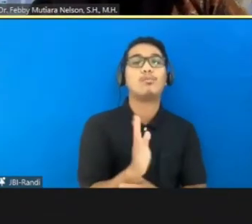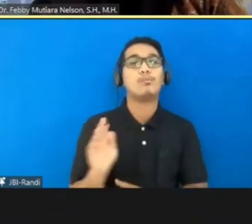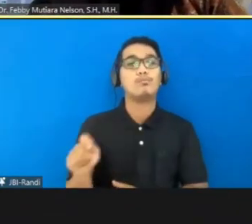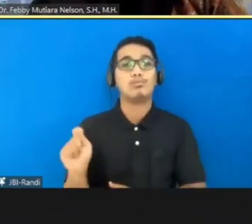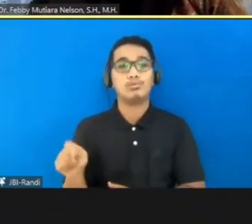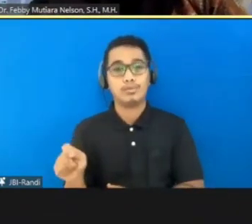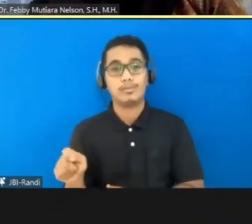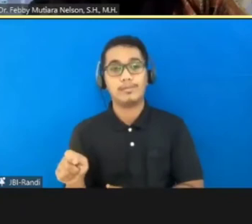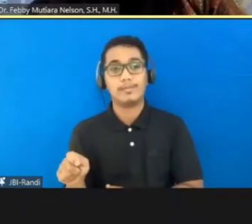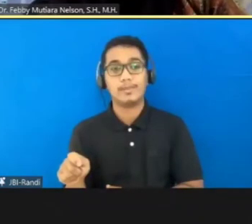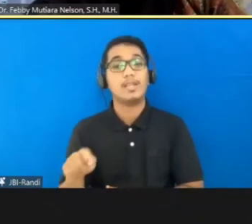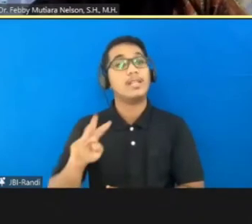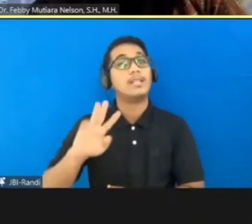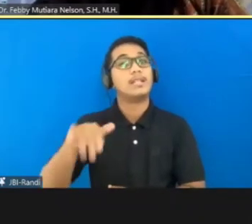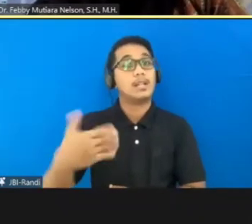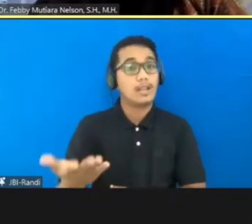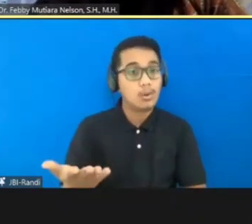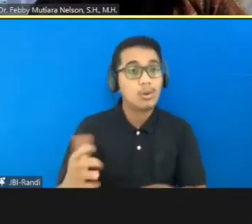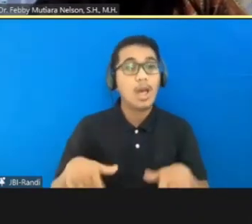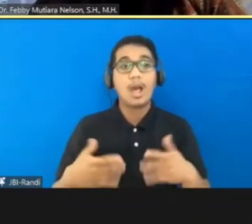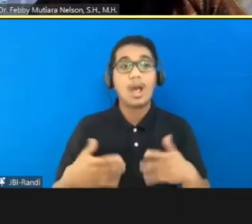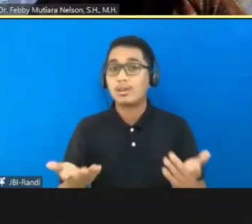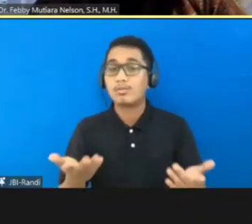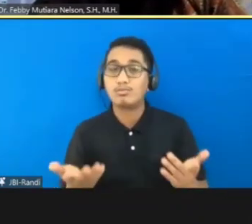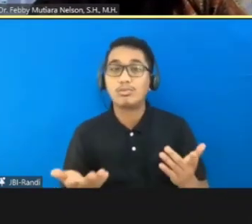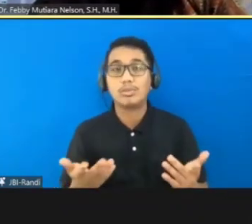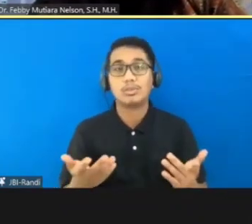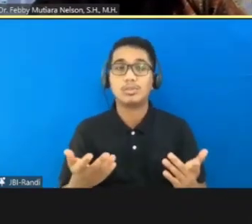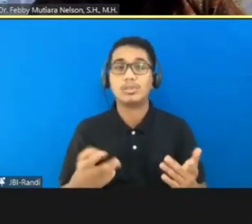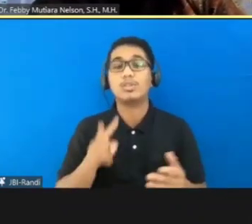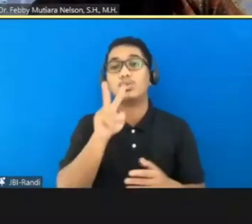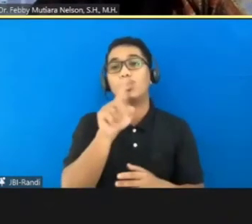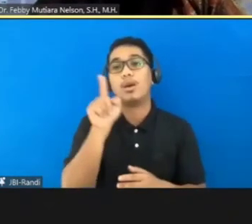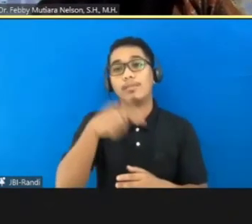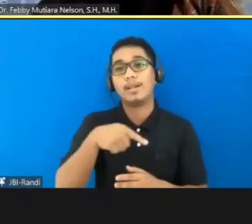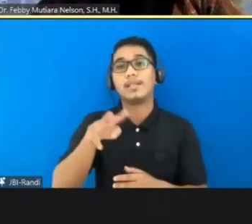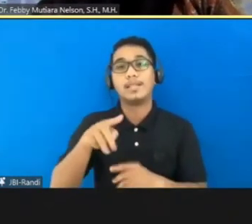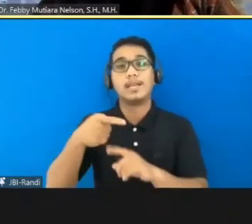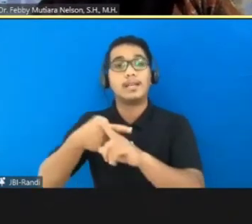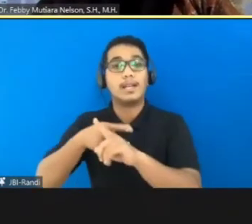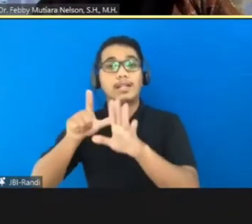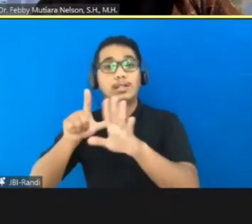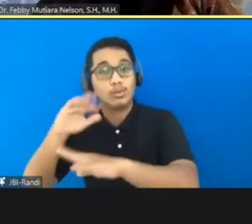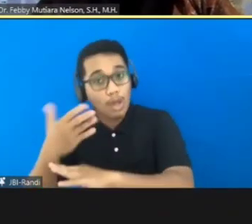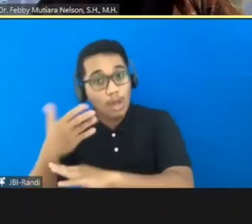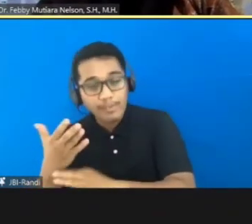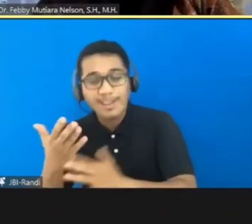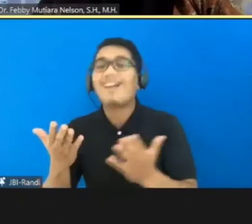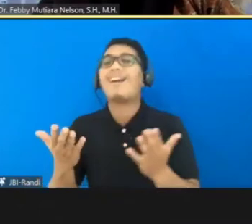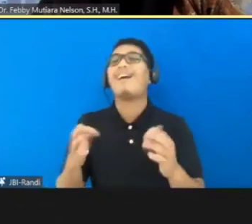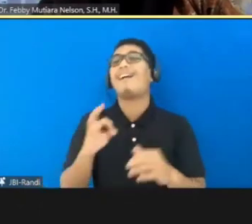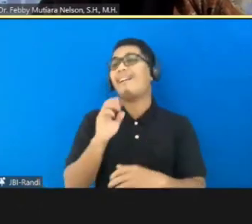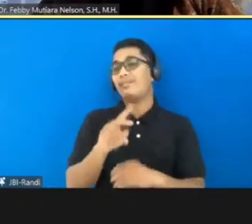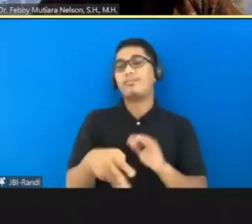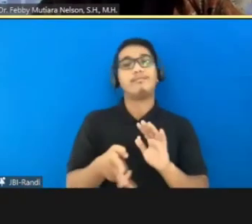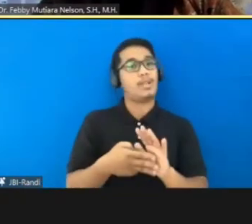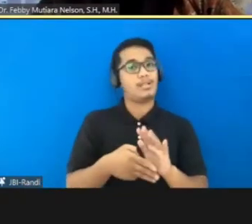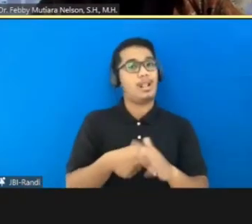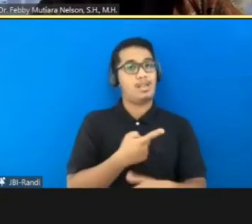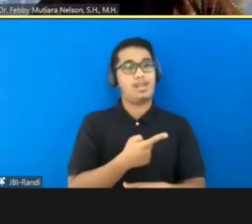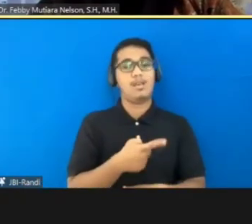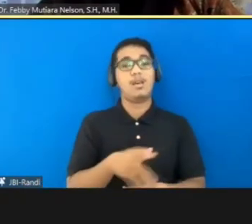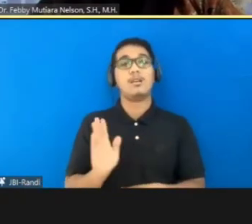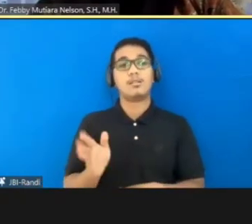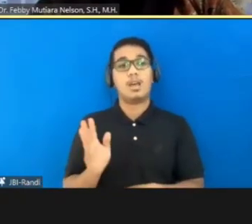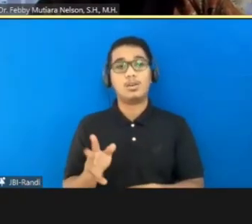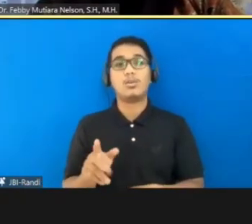Akan hanya sampai 3 tahun kah? Atau bisa 2 per 3 dari 7 tahun? Nah ini kan yang jadi masalah. Kalau 3 tahun kan itu 50